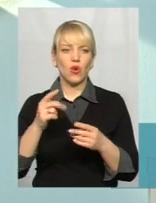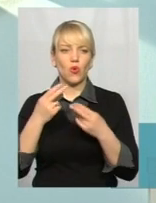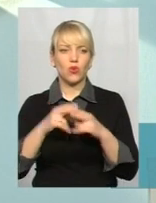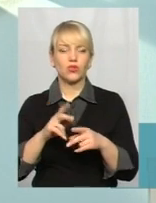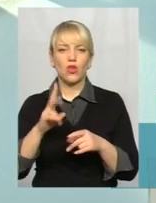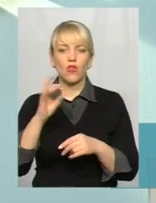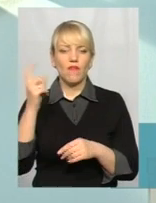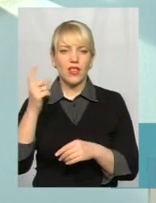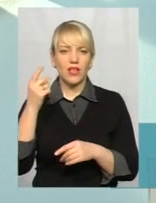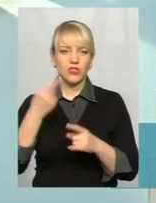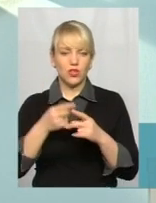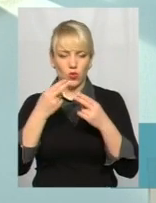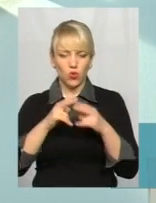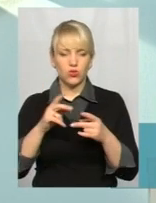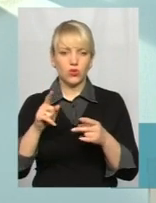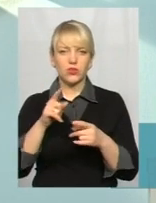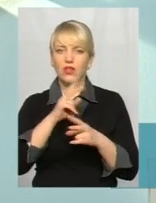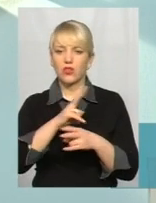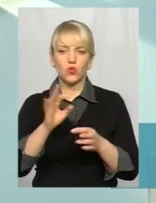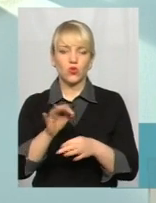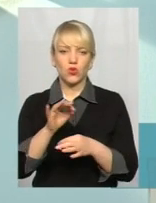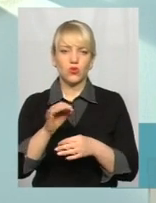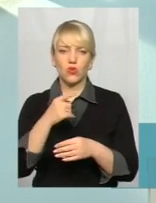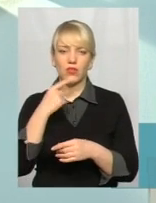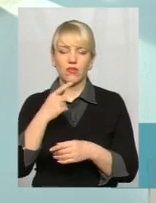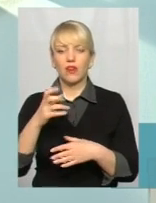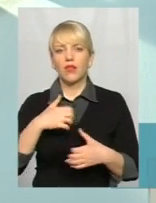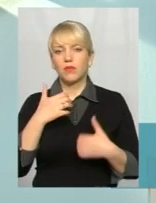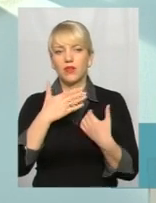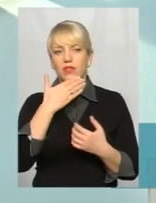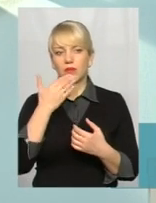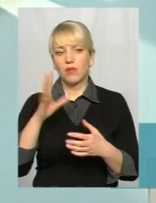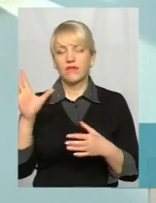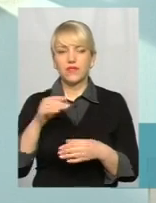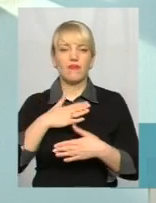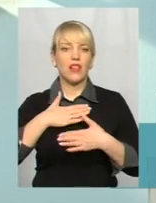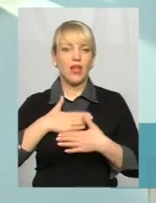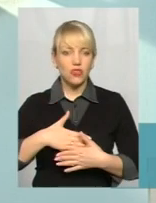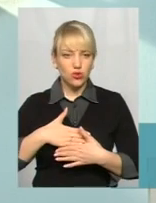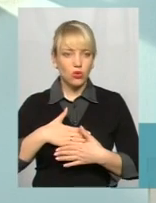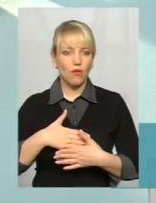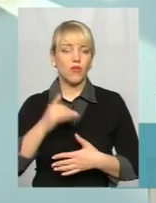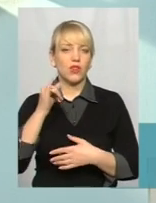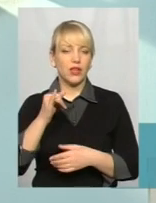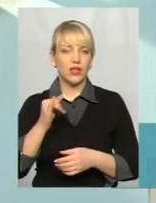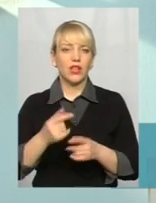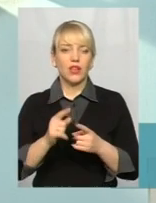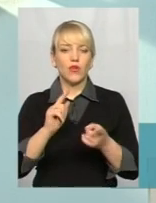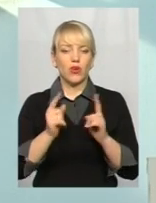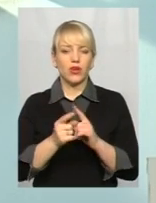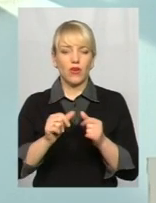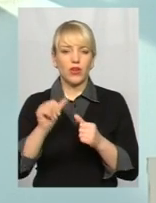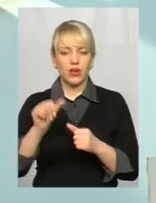конструкції ніхто ніколи про це не говорив, що її треба замінити, от він собі не переживав, бо його, в принципі, все влаштовувало. Крім зміни